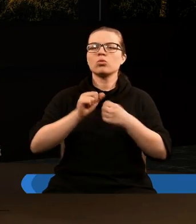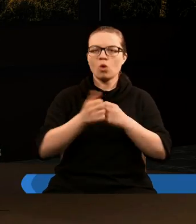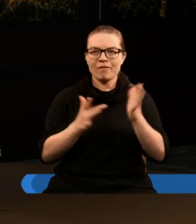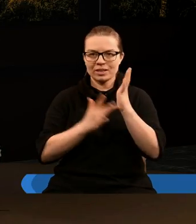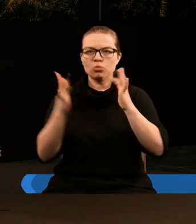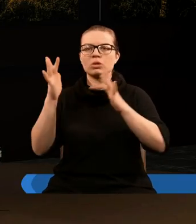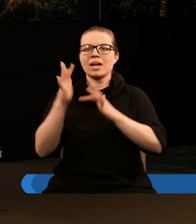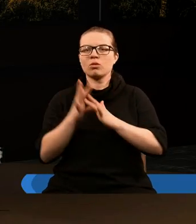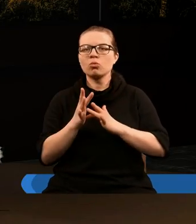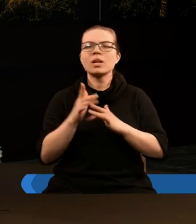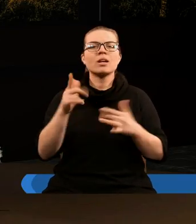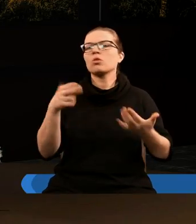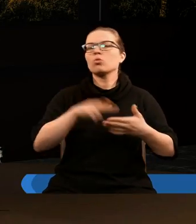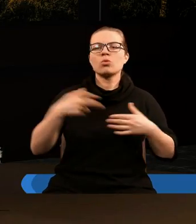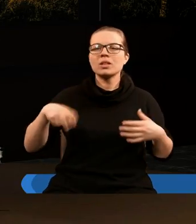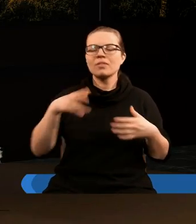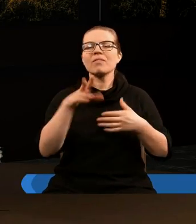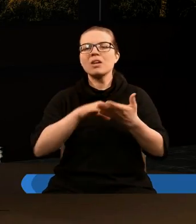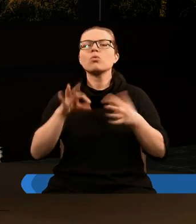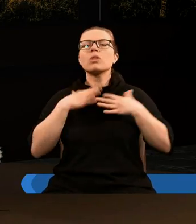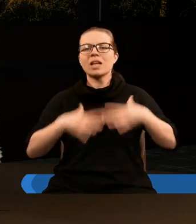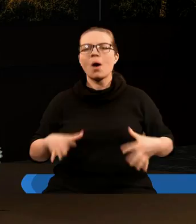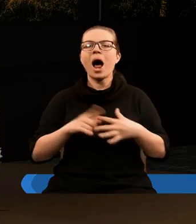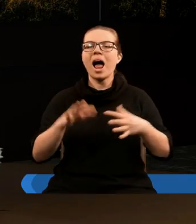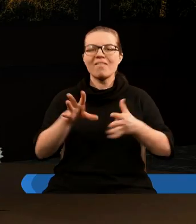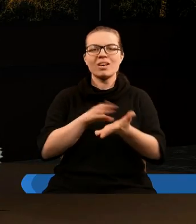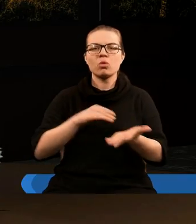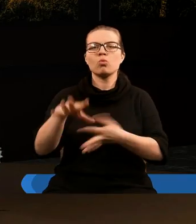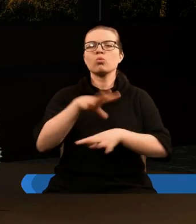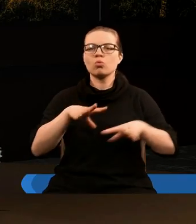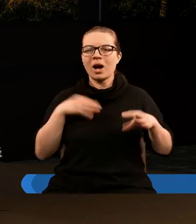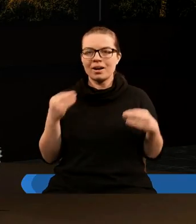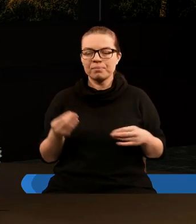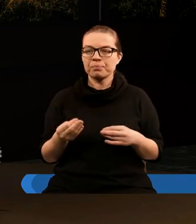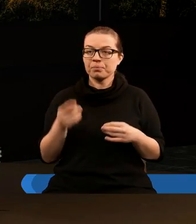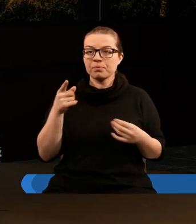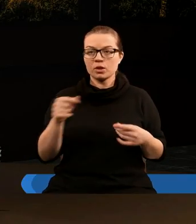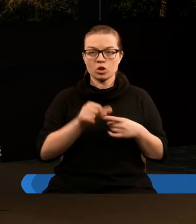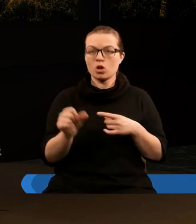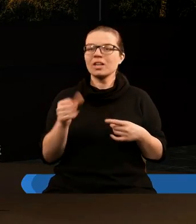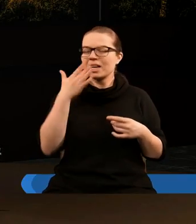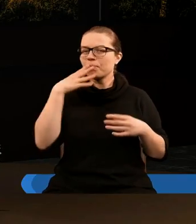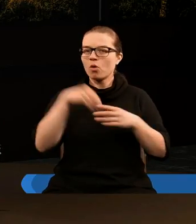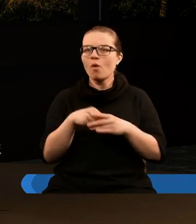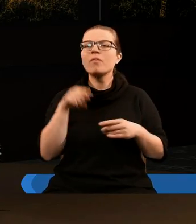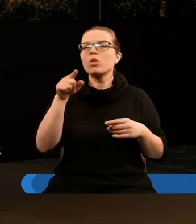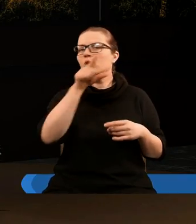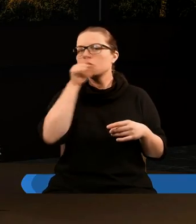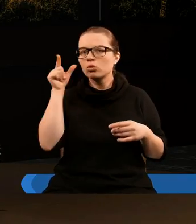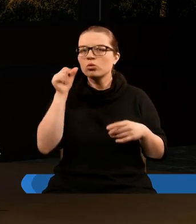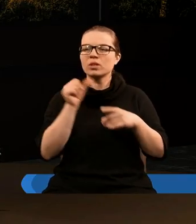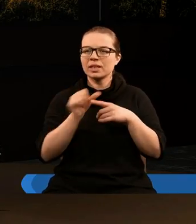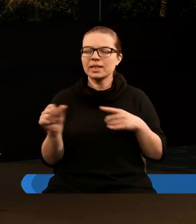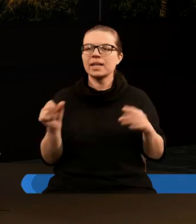Chrystusie Jezusie, którzy nie chodzą według ciała, ale według Ducha. To, że jest mowa o tym, że ten lud